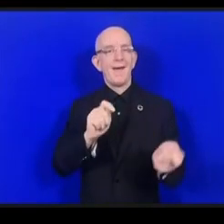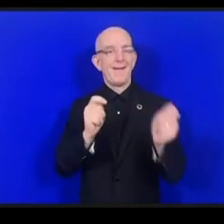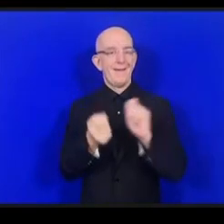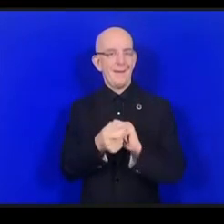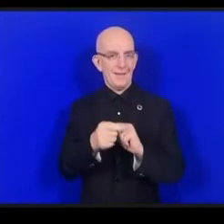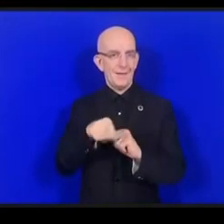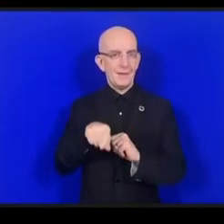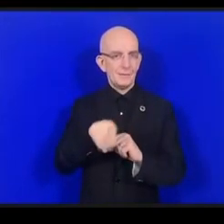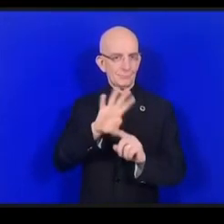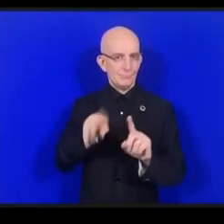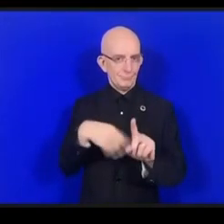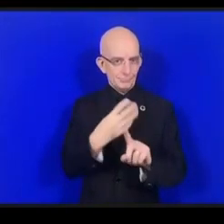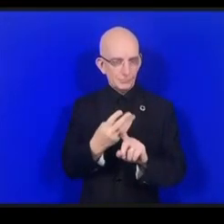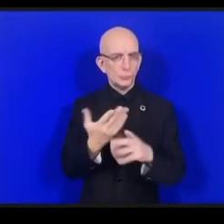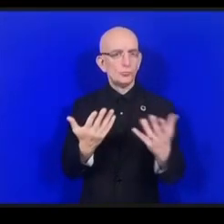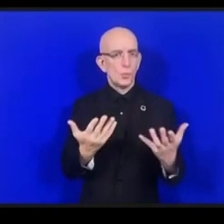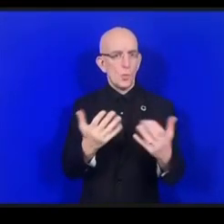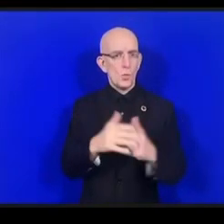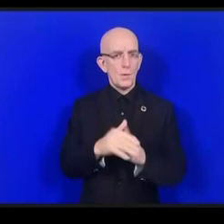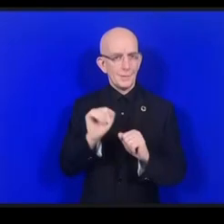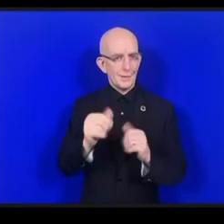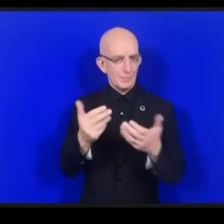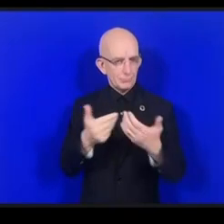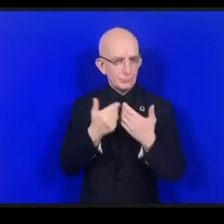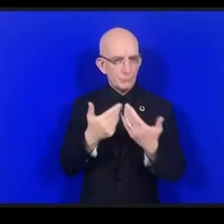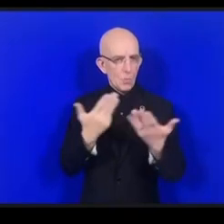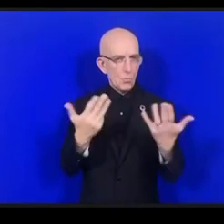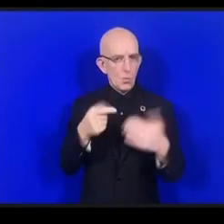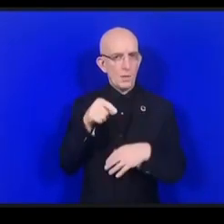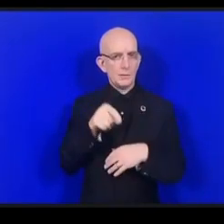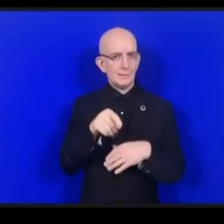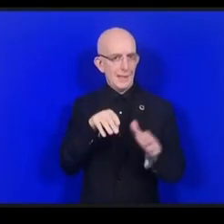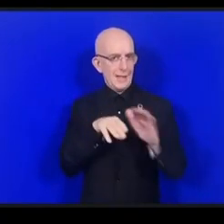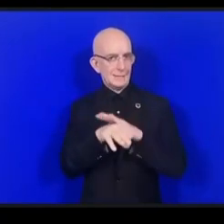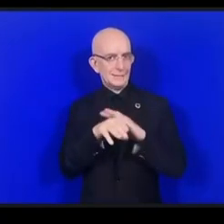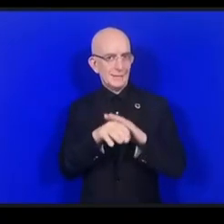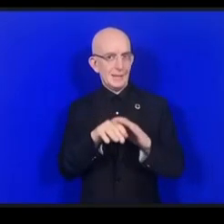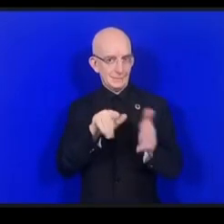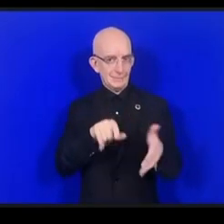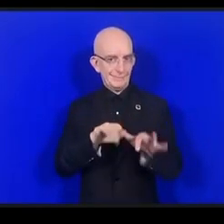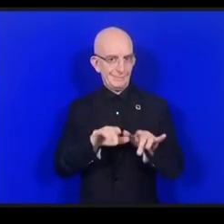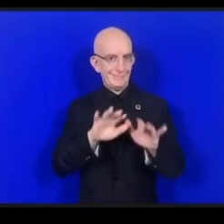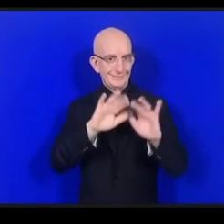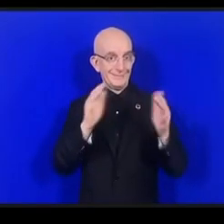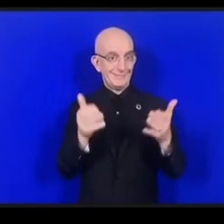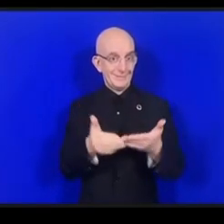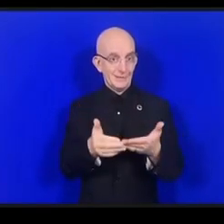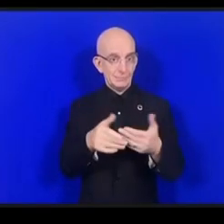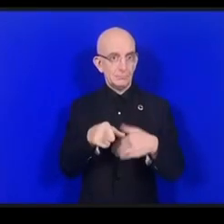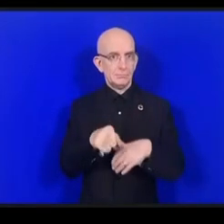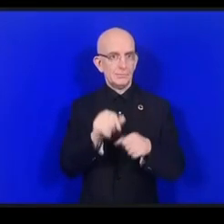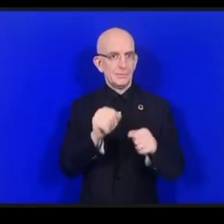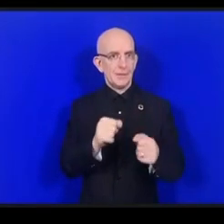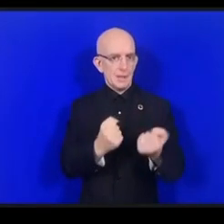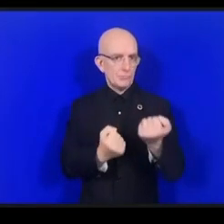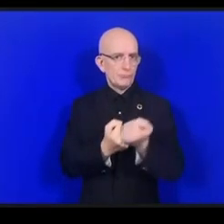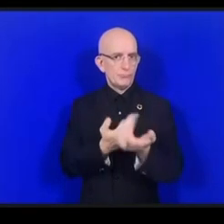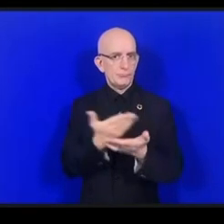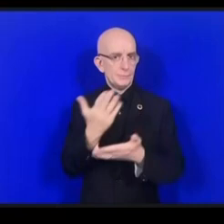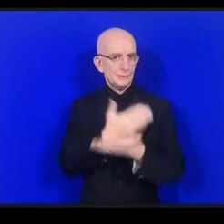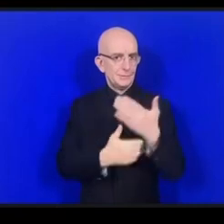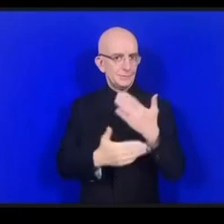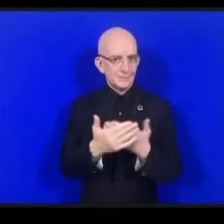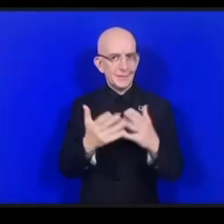المستدامة السؤال هو ماذا يمكننا أن